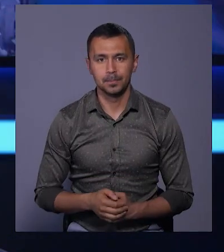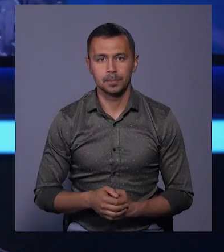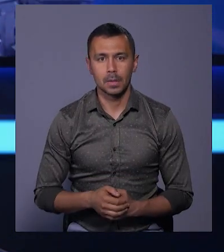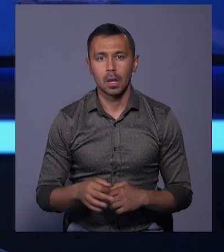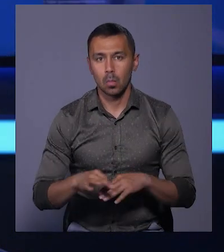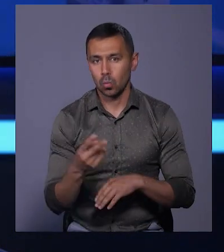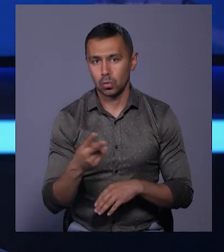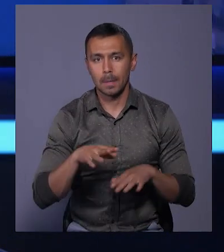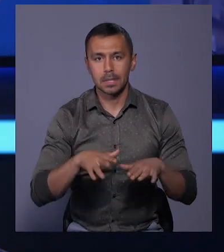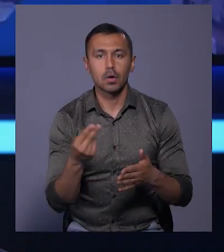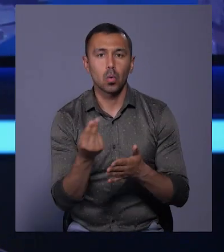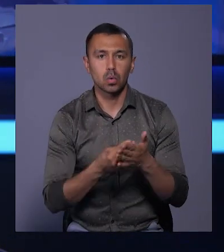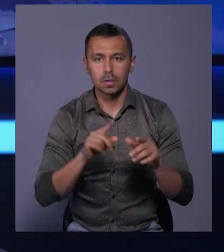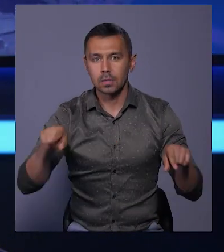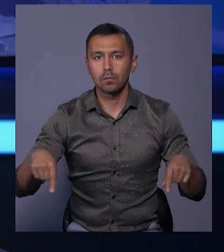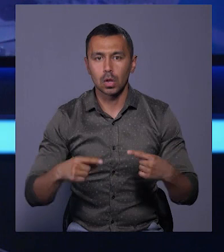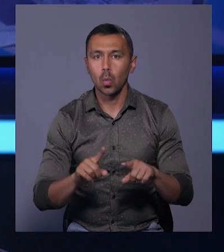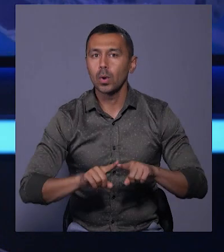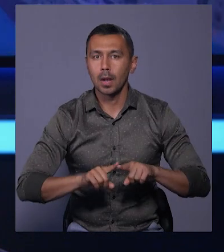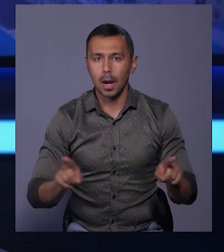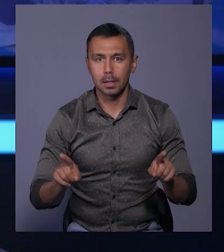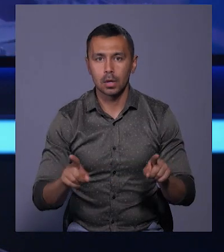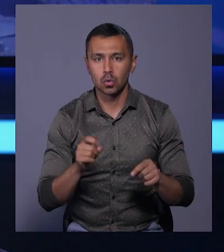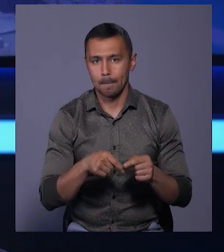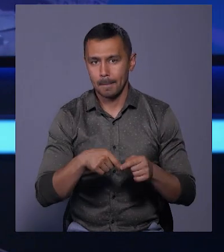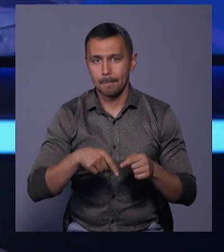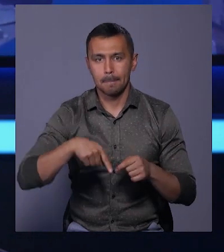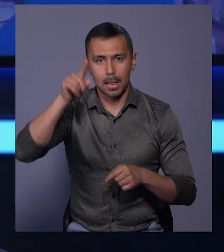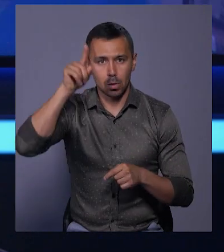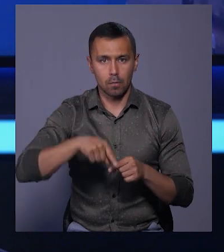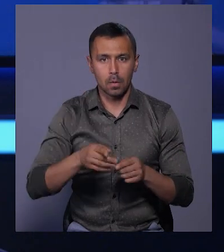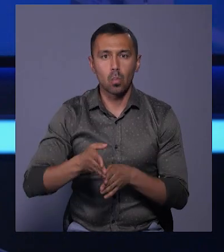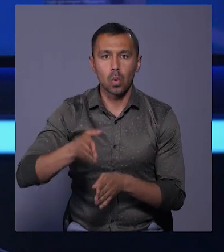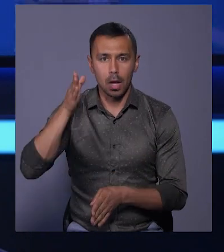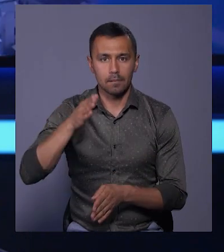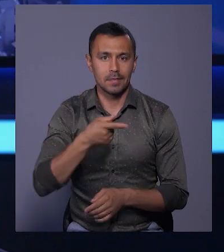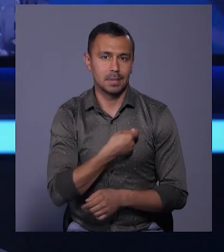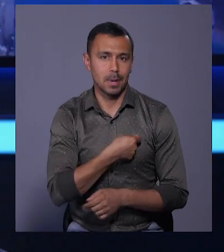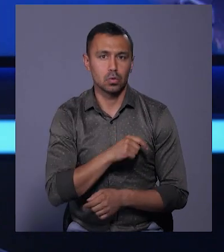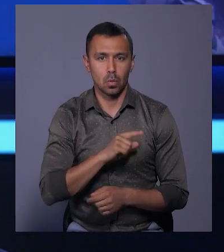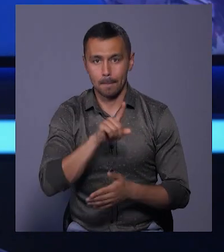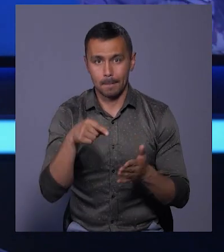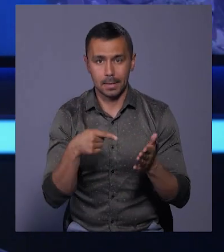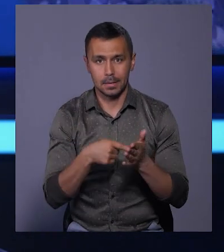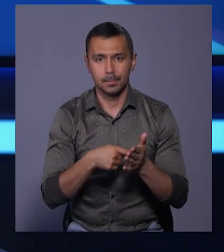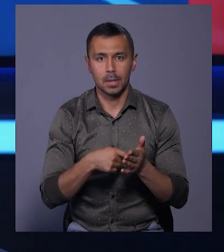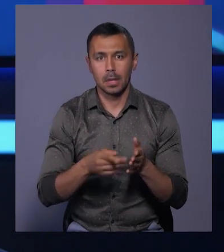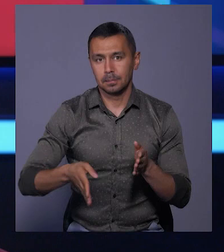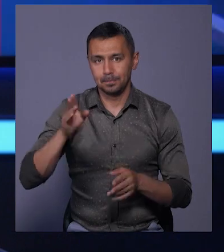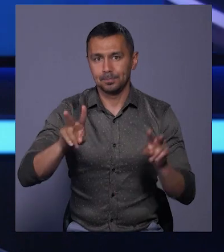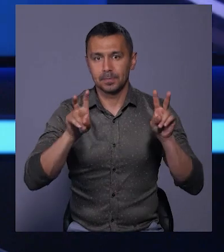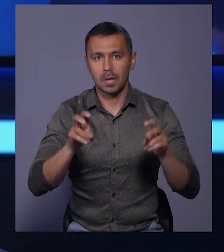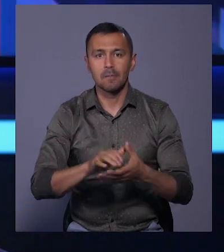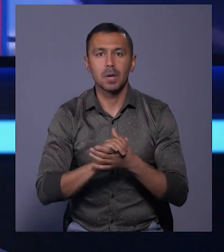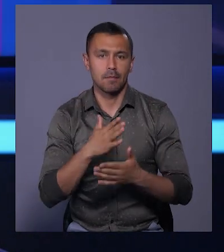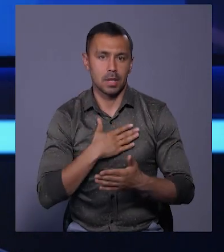Подружжя місцевих художників створили унікальний стометровий мурал в іспанському місті Кордова. Стінопис із назвою «Мир в